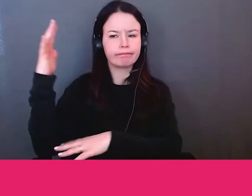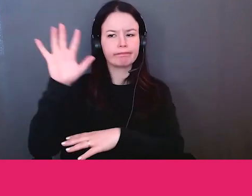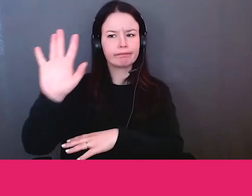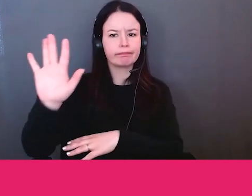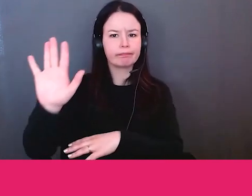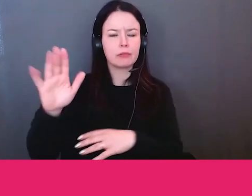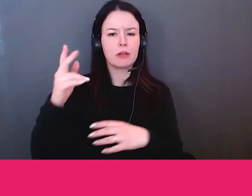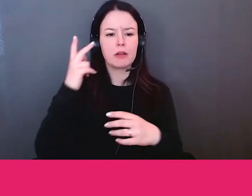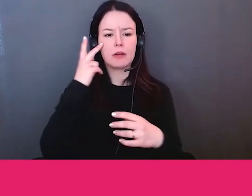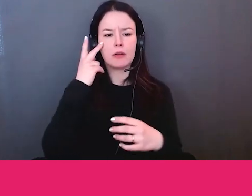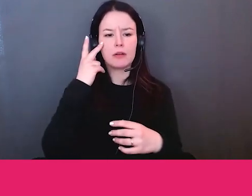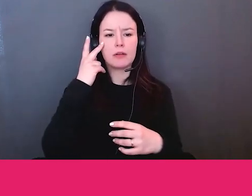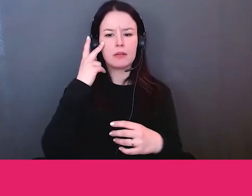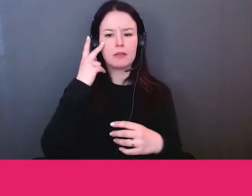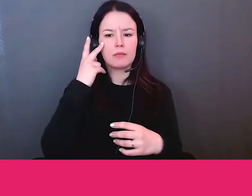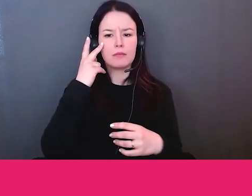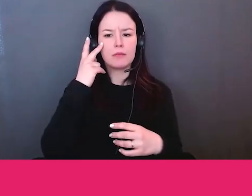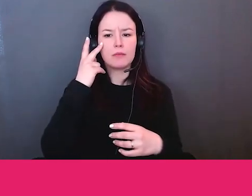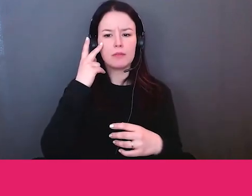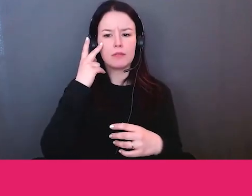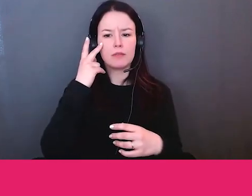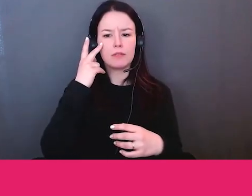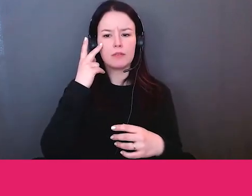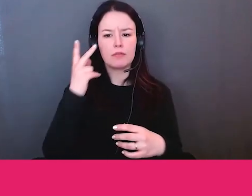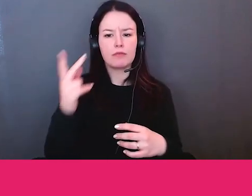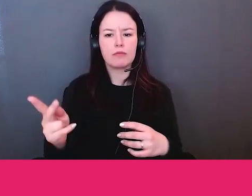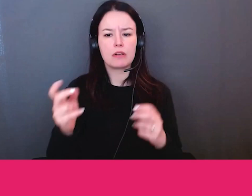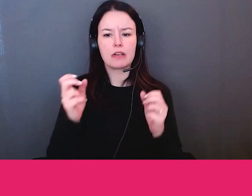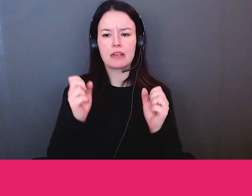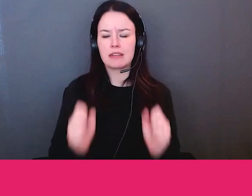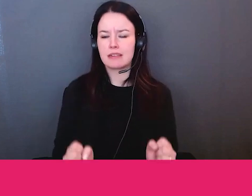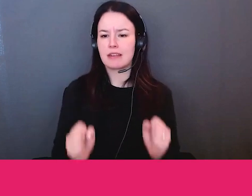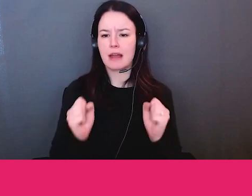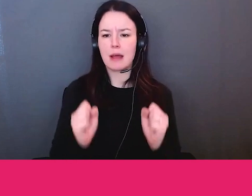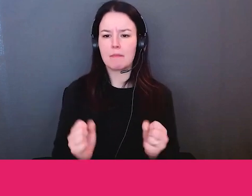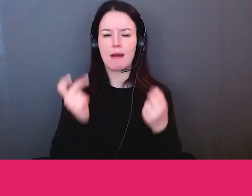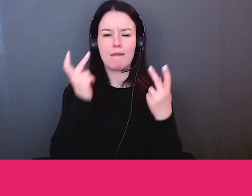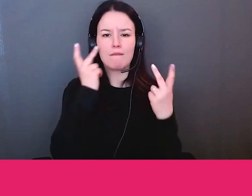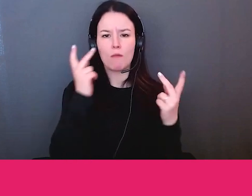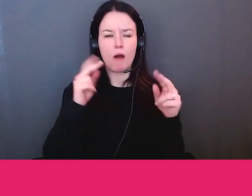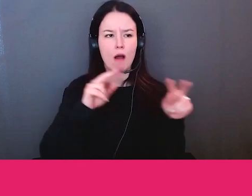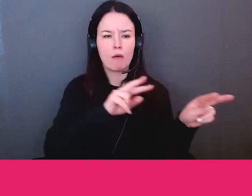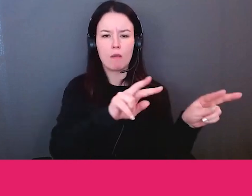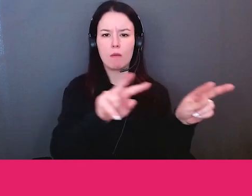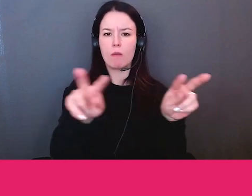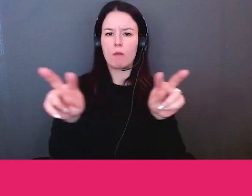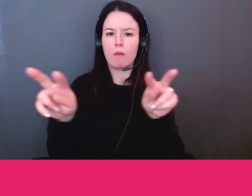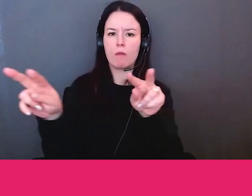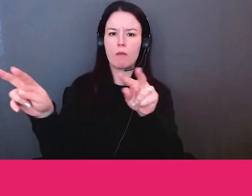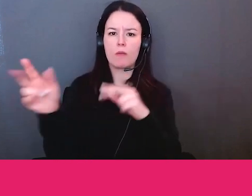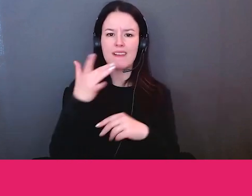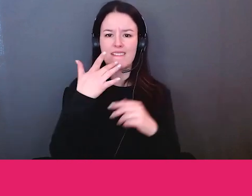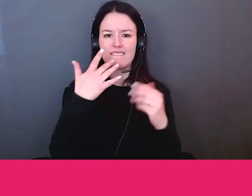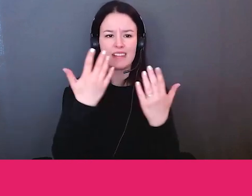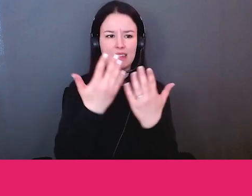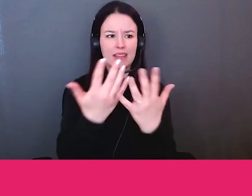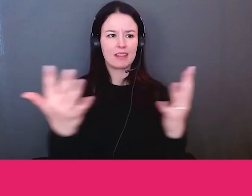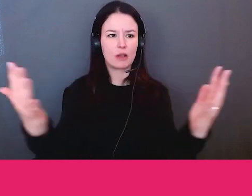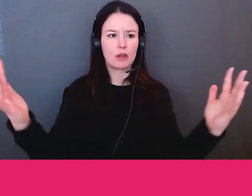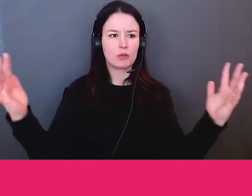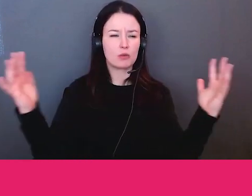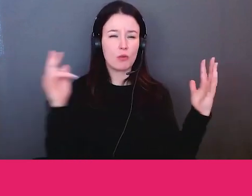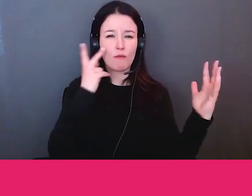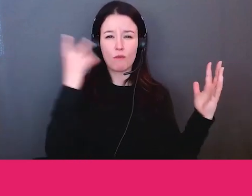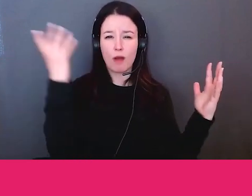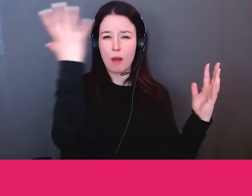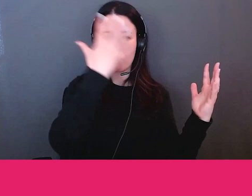essentielles pour savoir d'où je venais par exemple qui je suis ou pourquoi je suis là et où est-ce que